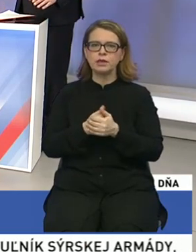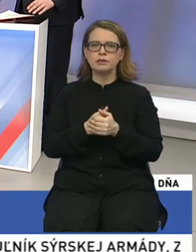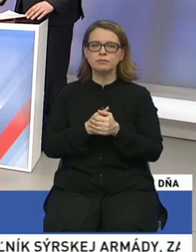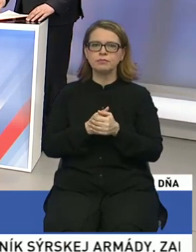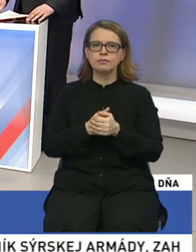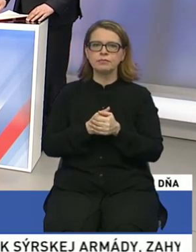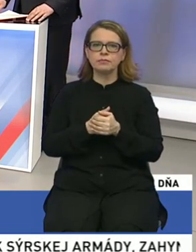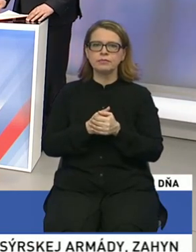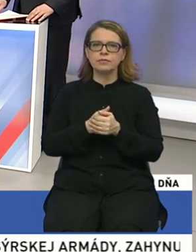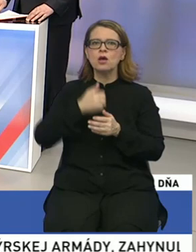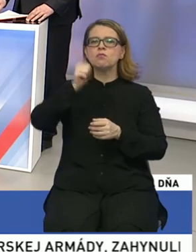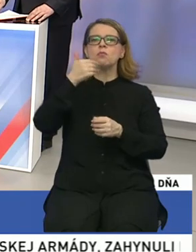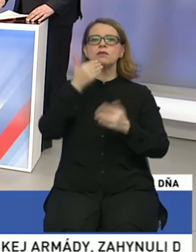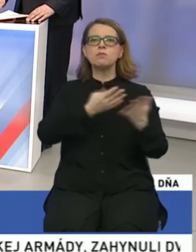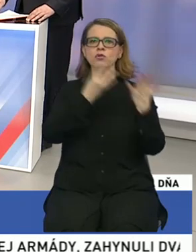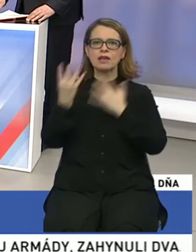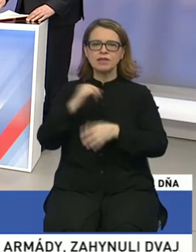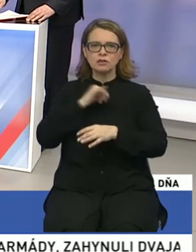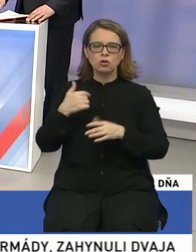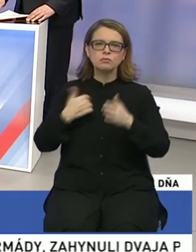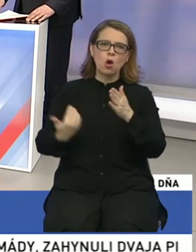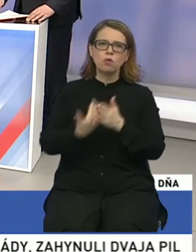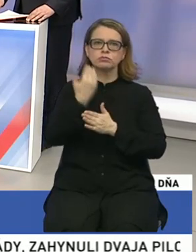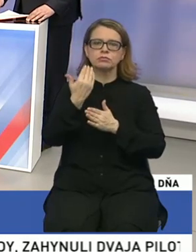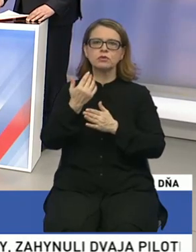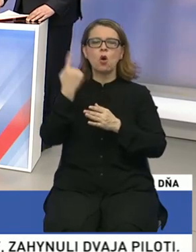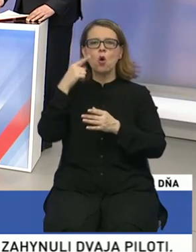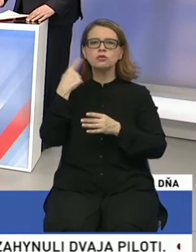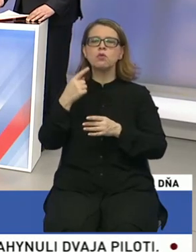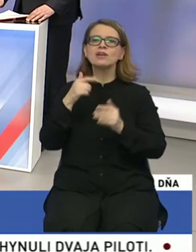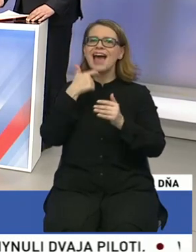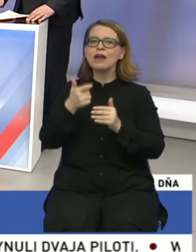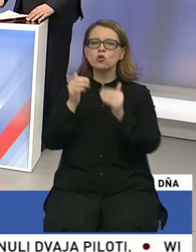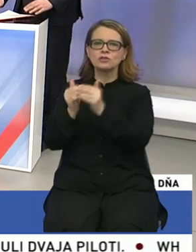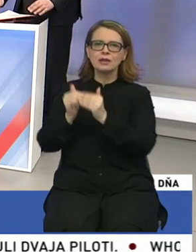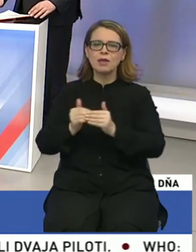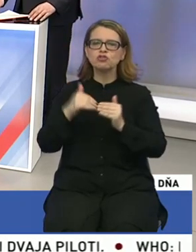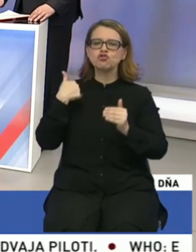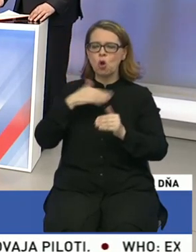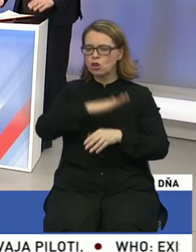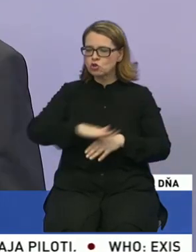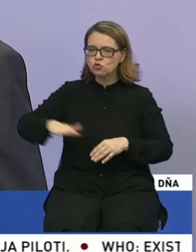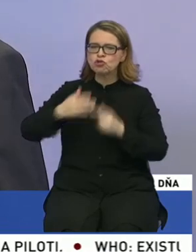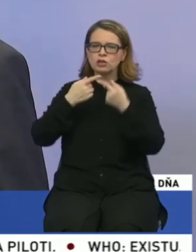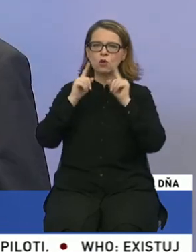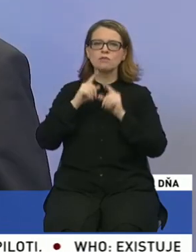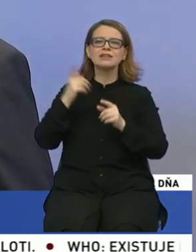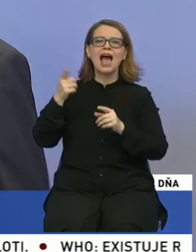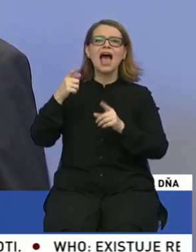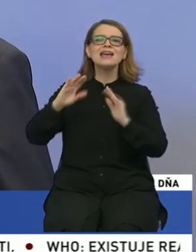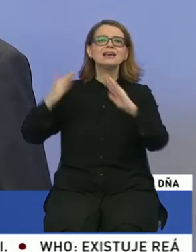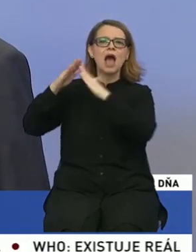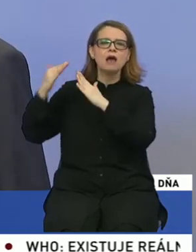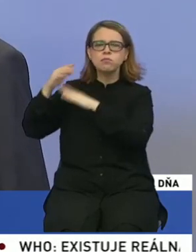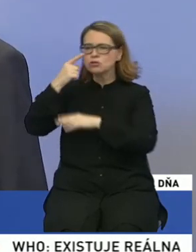Poprvé, po 9 rokoch sme tam obnovili odbor národnostných menšin. Školy na Južnom Slovensku ale aj ďalšie národnostné karpatských Nemcov,